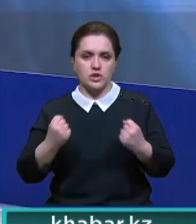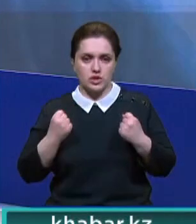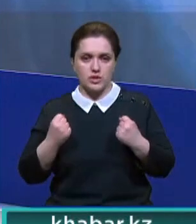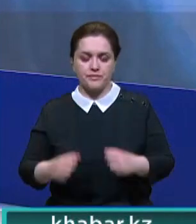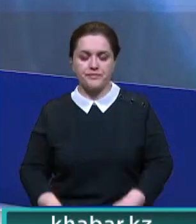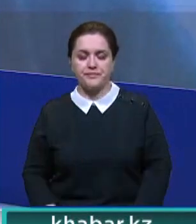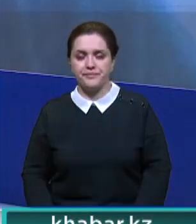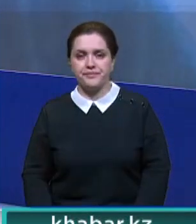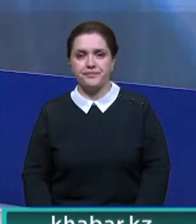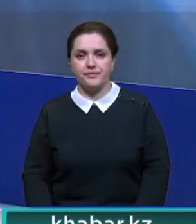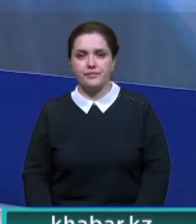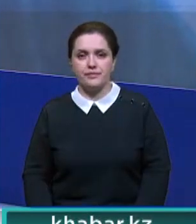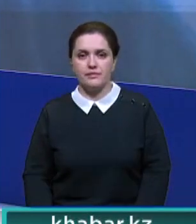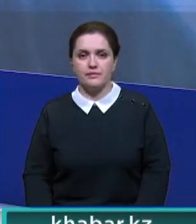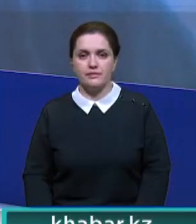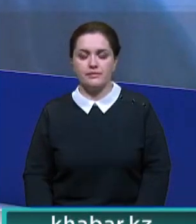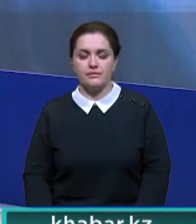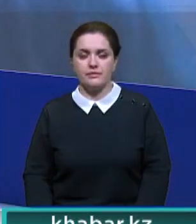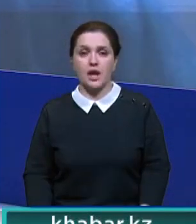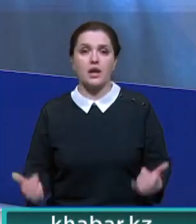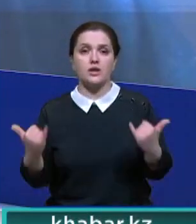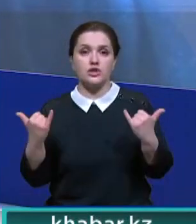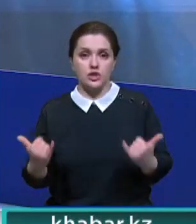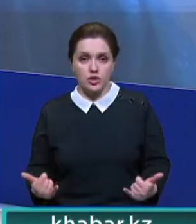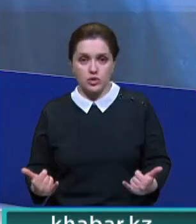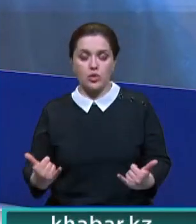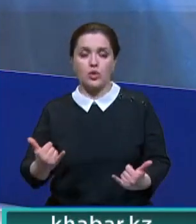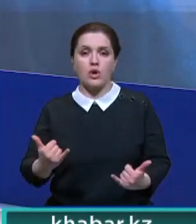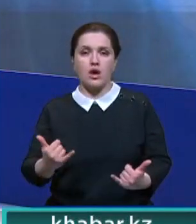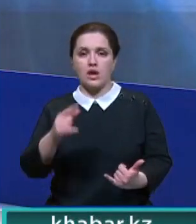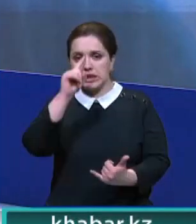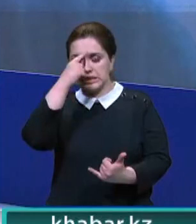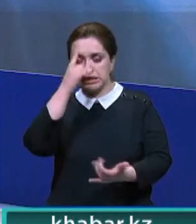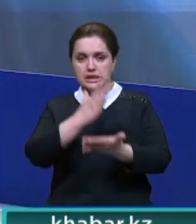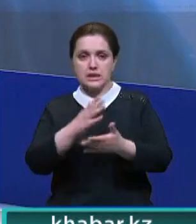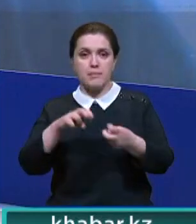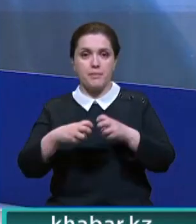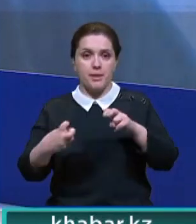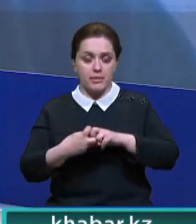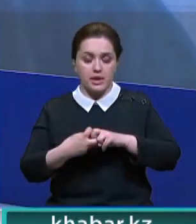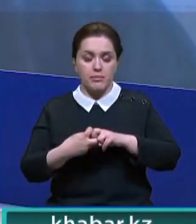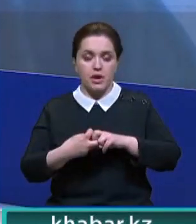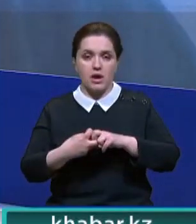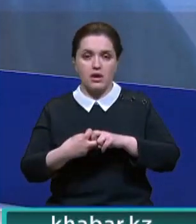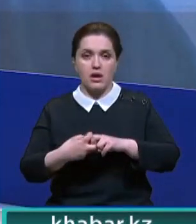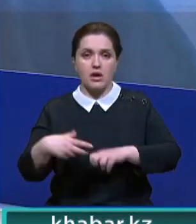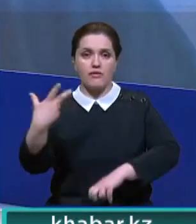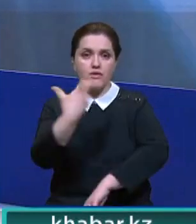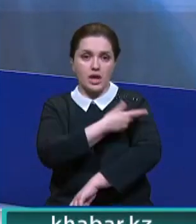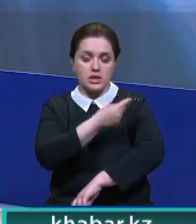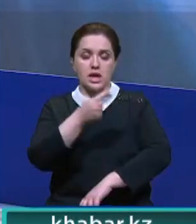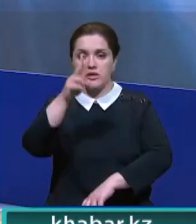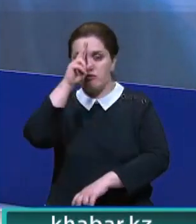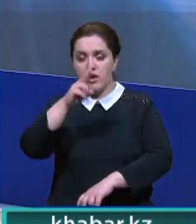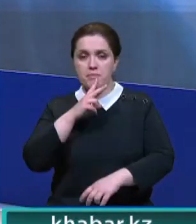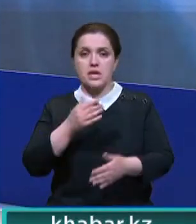вакцинации, да. Сейчас в данный момент у нас есть проблема с вакциной, так как два